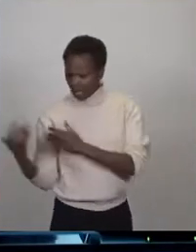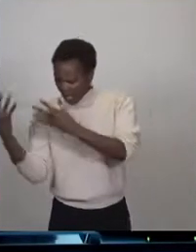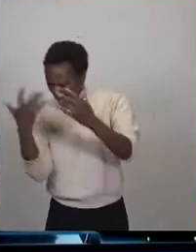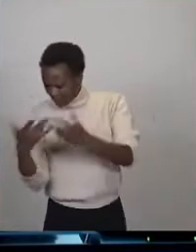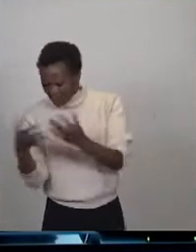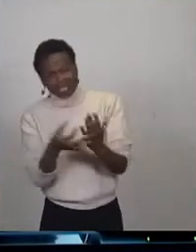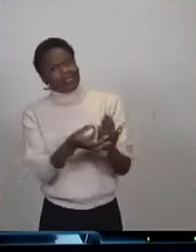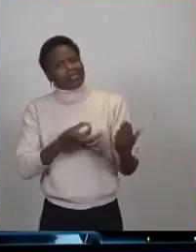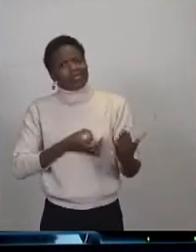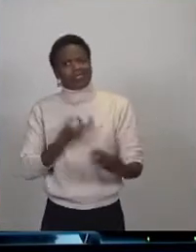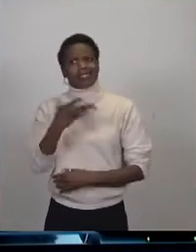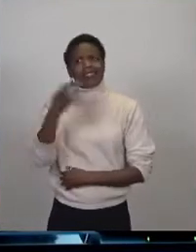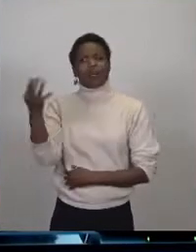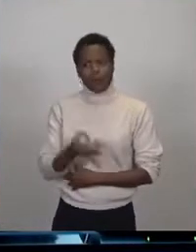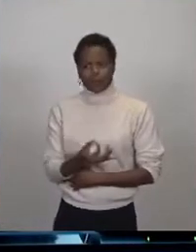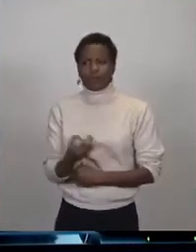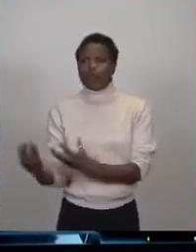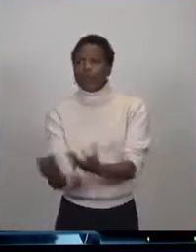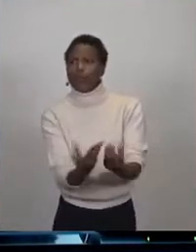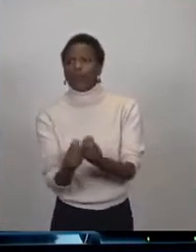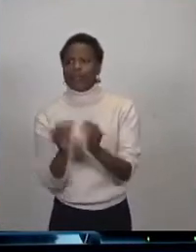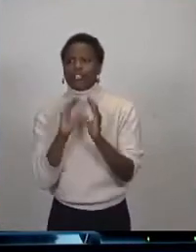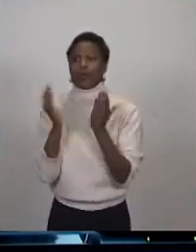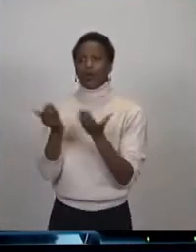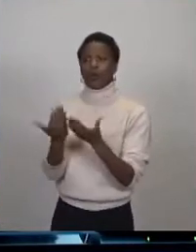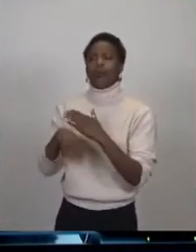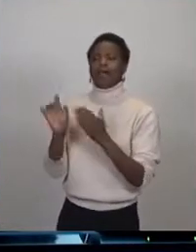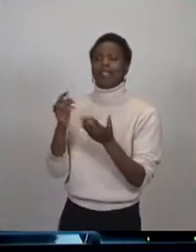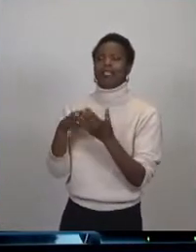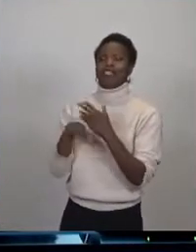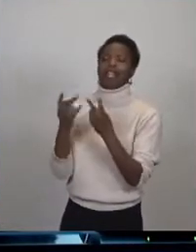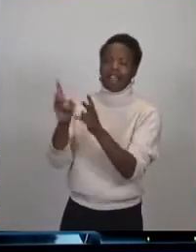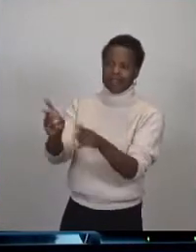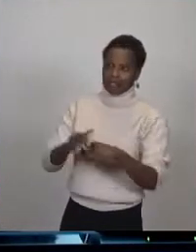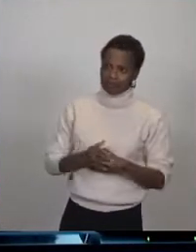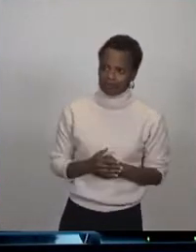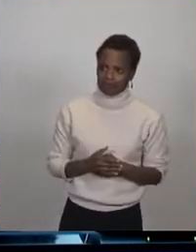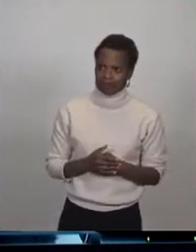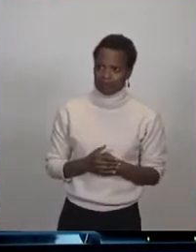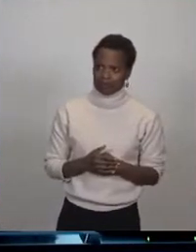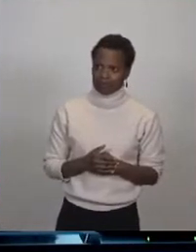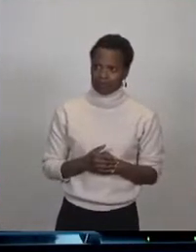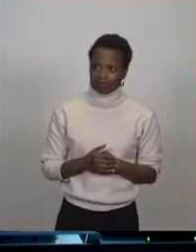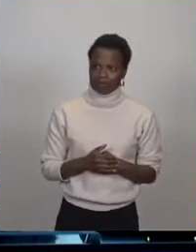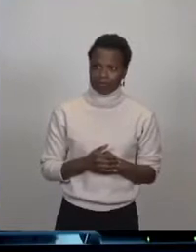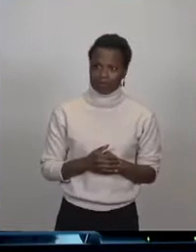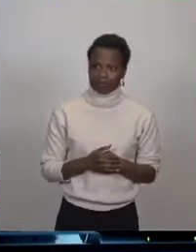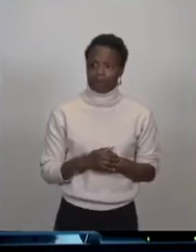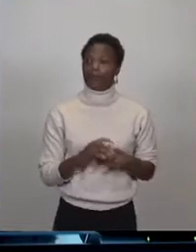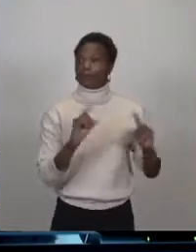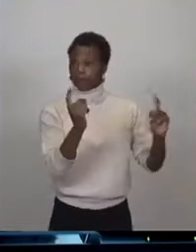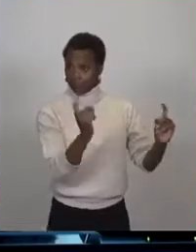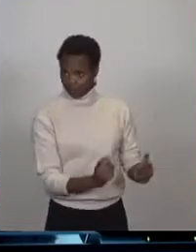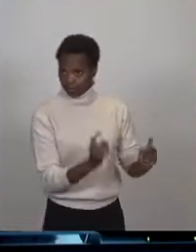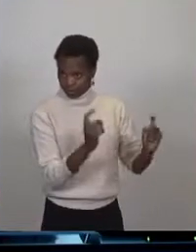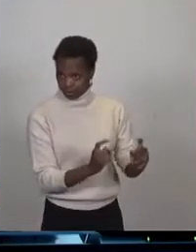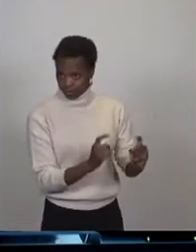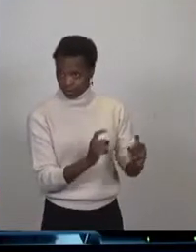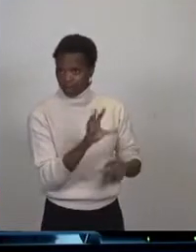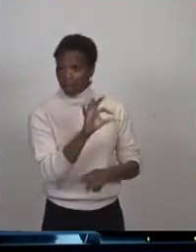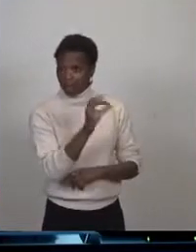globale à l'échelle de la métropole, je dis bien l'échelle de la métropole, et les moins 20% de baisses qu'accusent TBM,